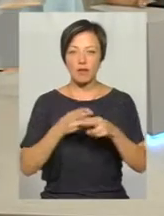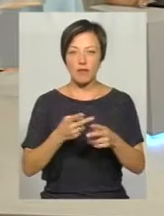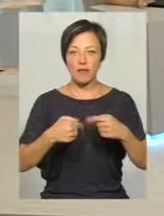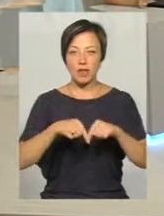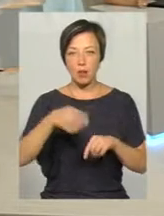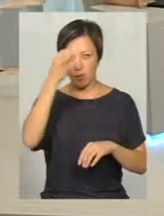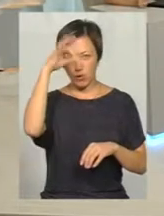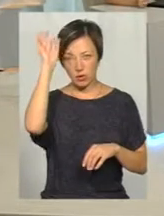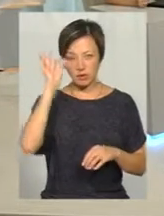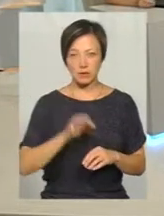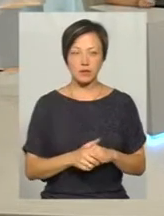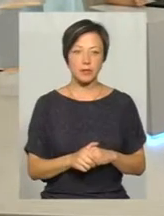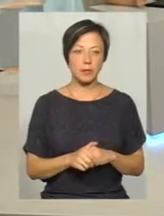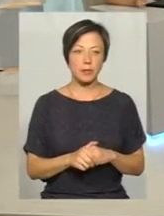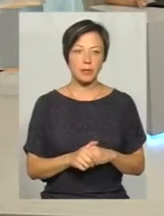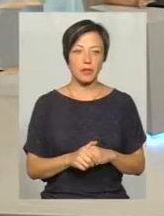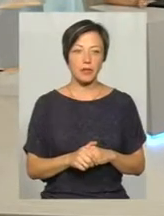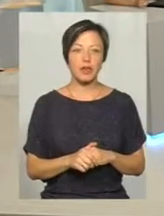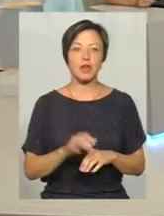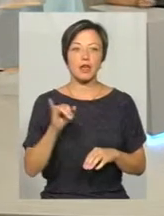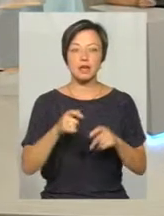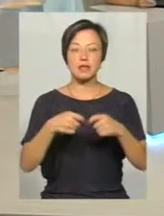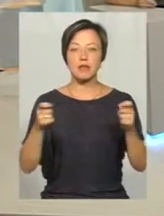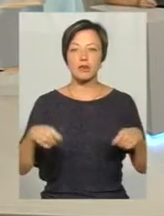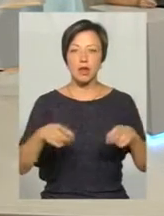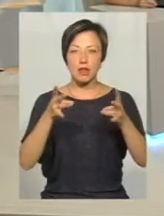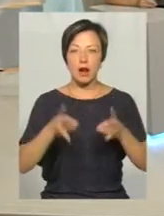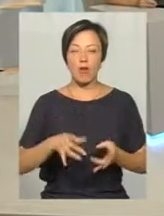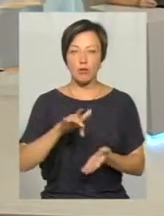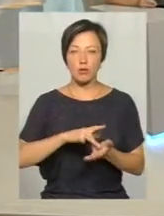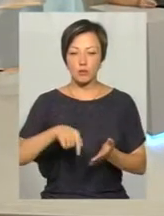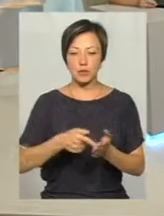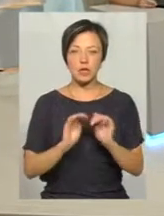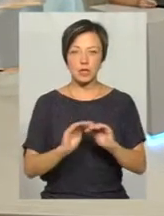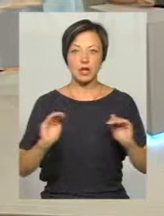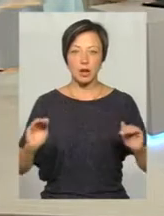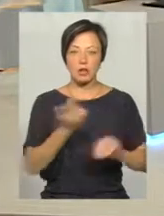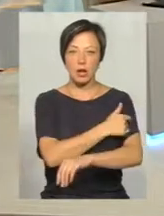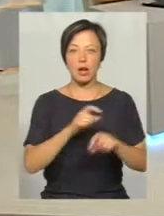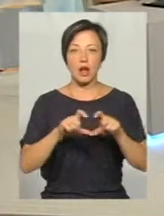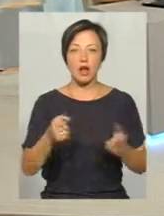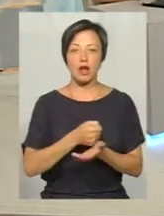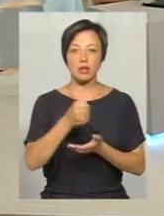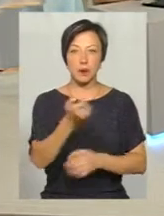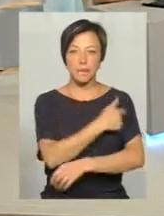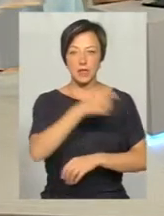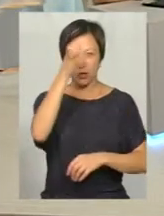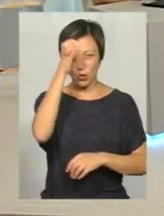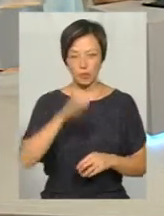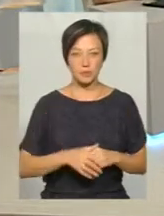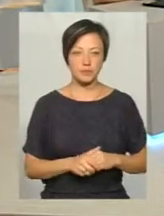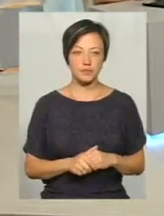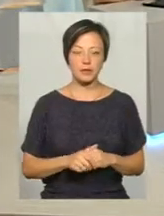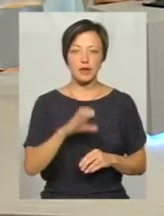капітаном поліції Світланою Свідерською та завідувачем травмпункту міської дитячої лікарні, кандидату медичних наук Віктором